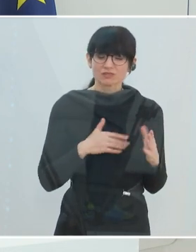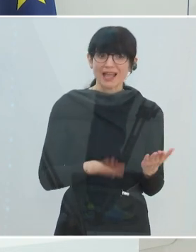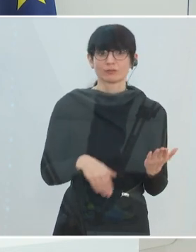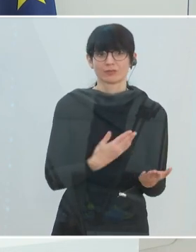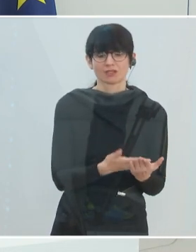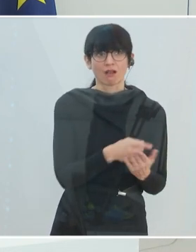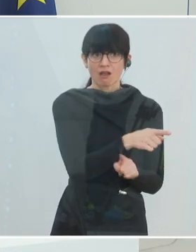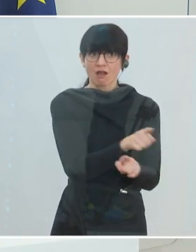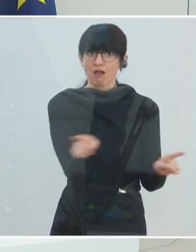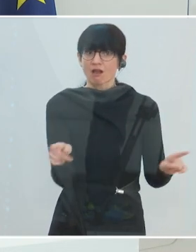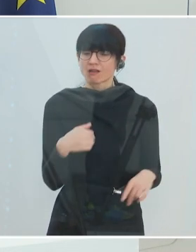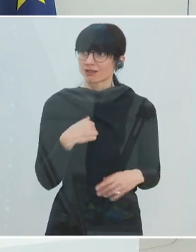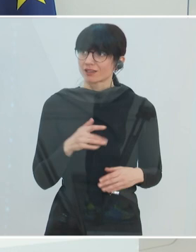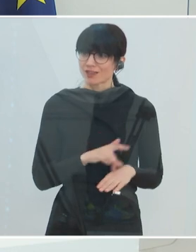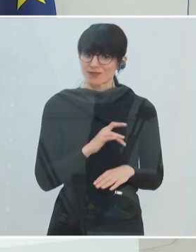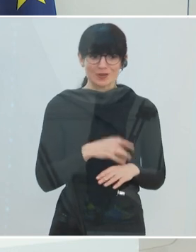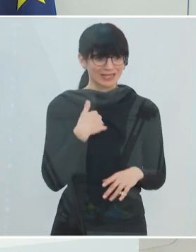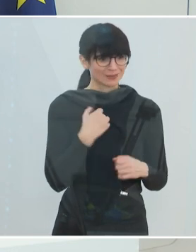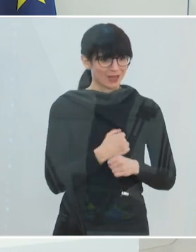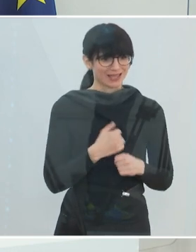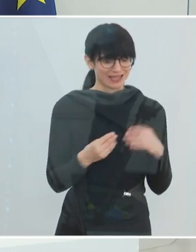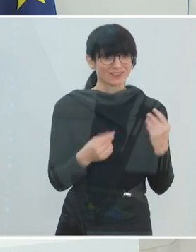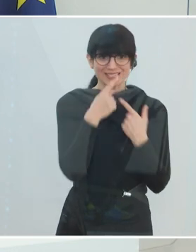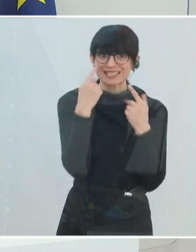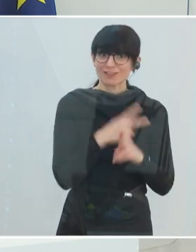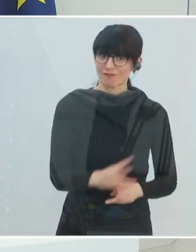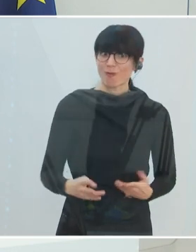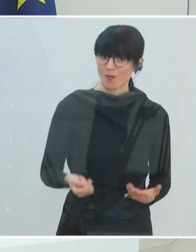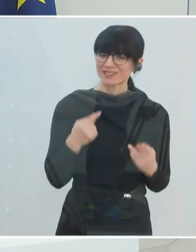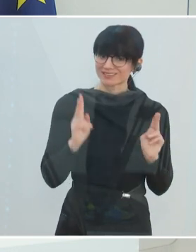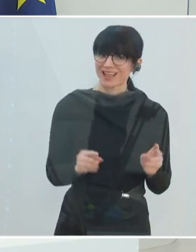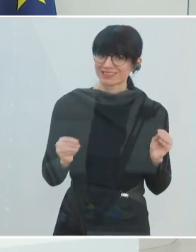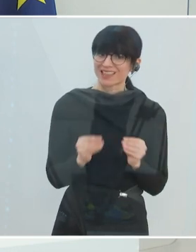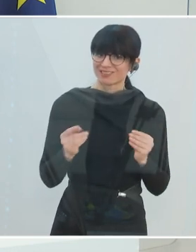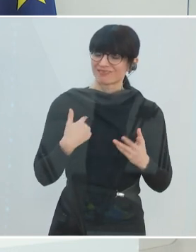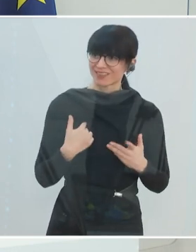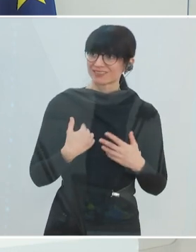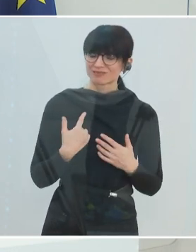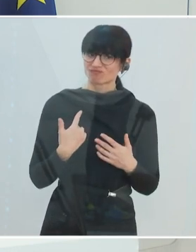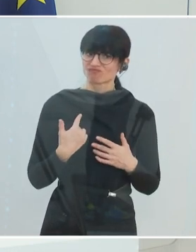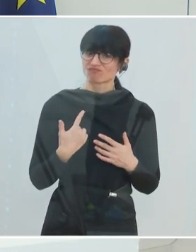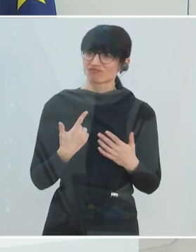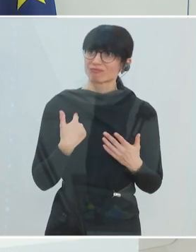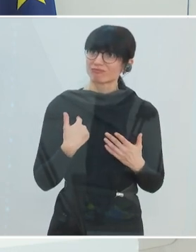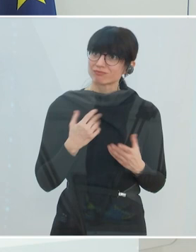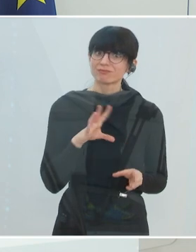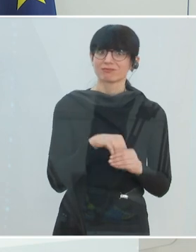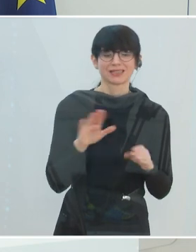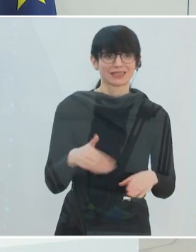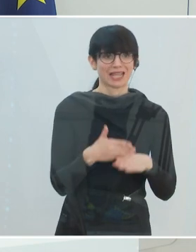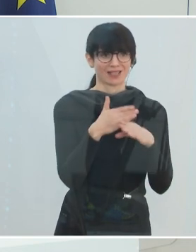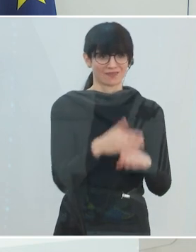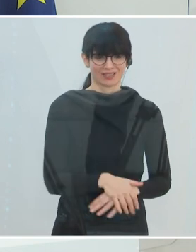Gefühl haben, wenn ich hier etwas mache, dann können wir gemeinsam diese Krise wirklich in den Griff